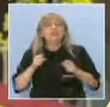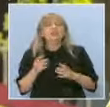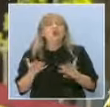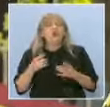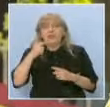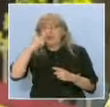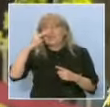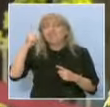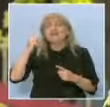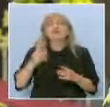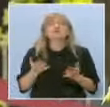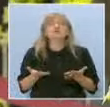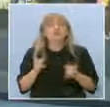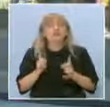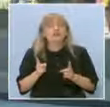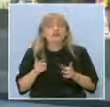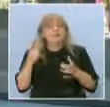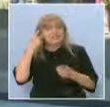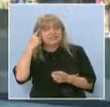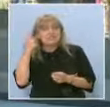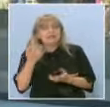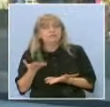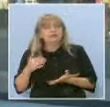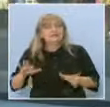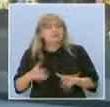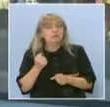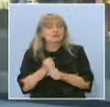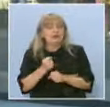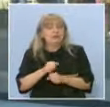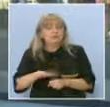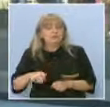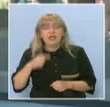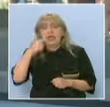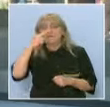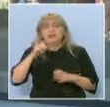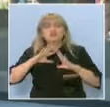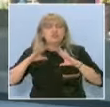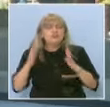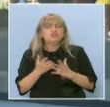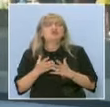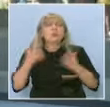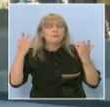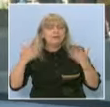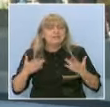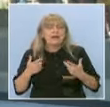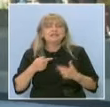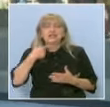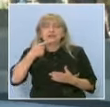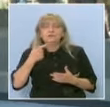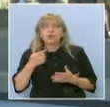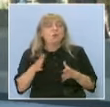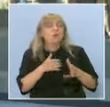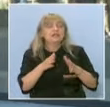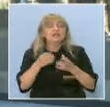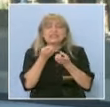усвоят преди да започнат да работят с деца. Разбира се, важни са всички неща като математика и език, ориентация за света и